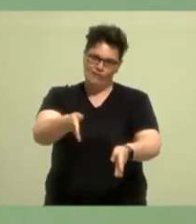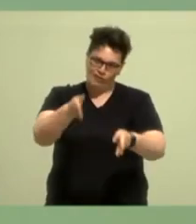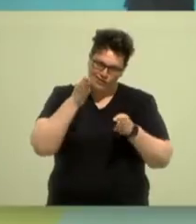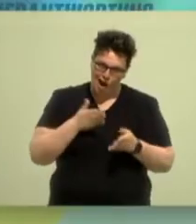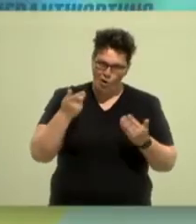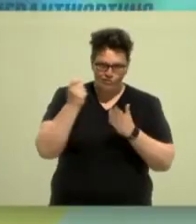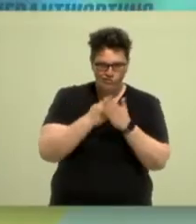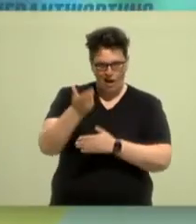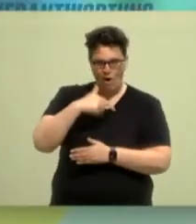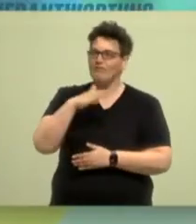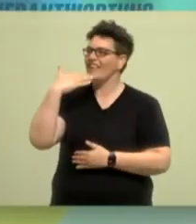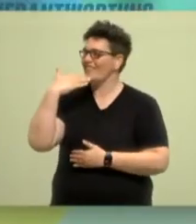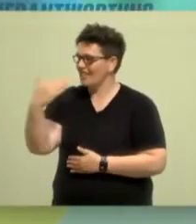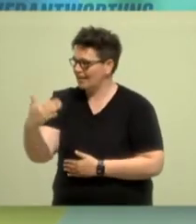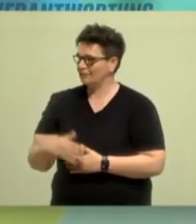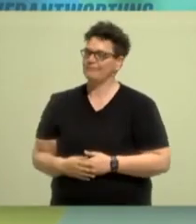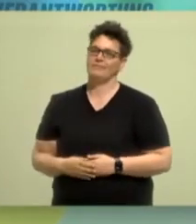Applaus